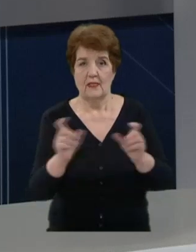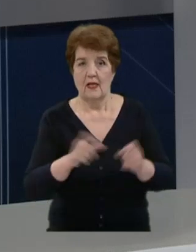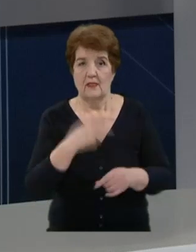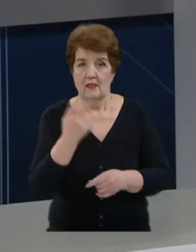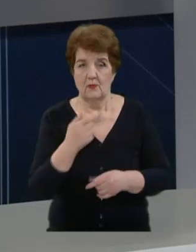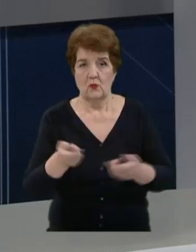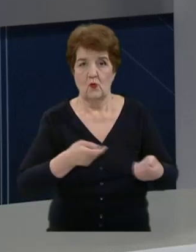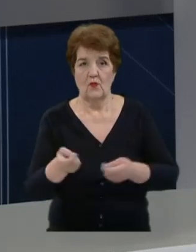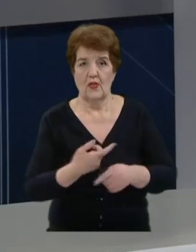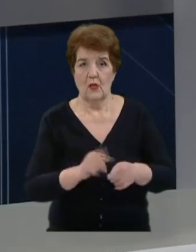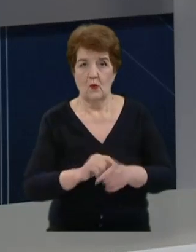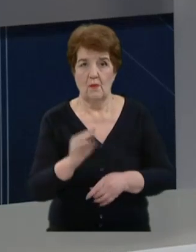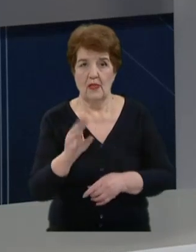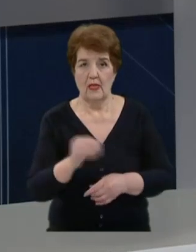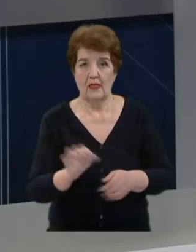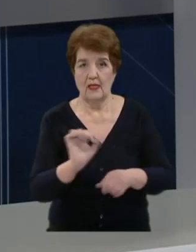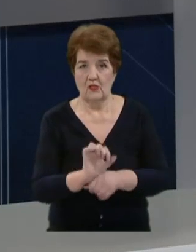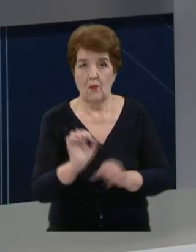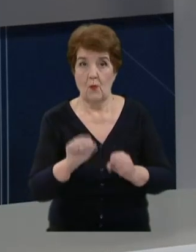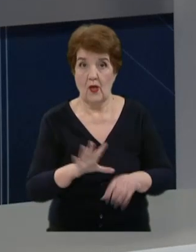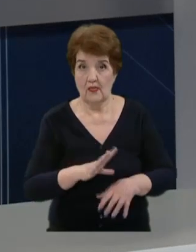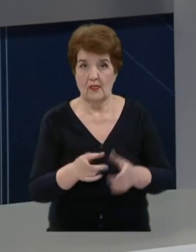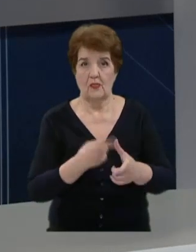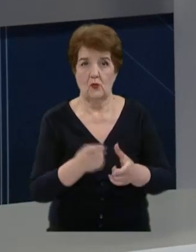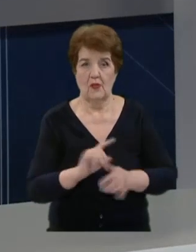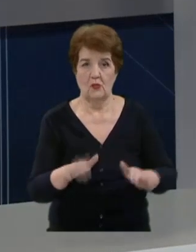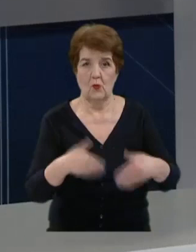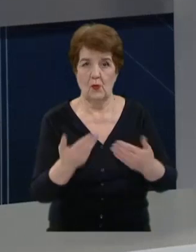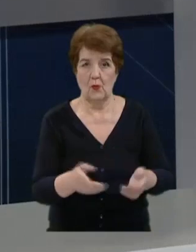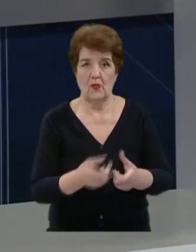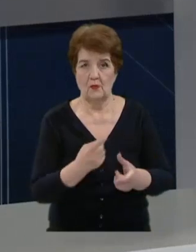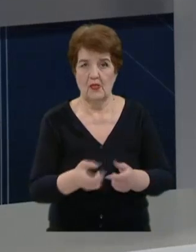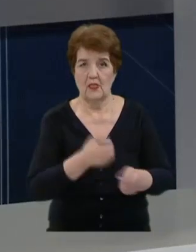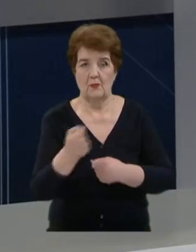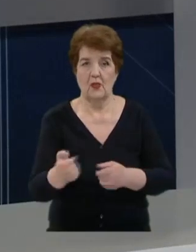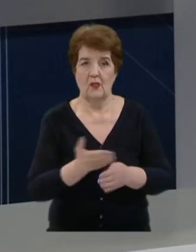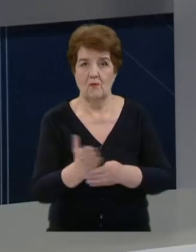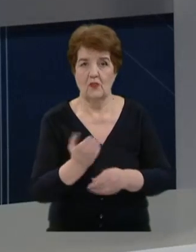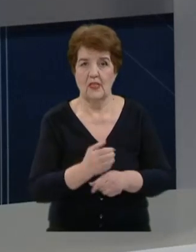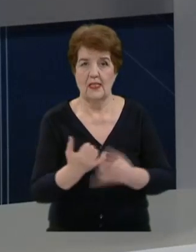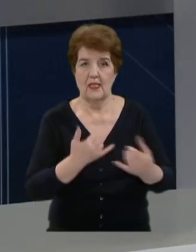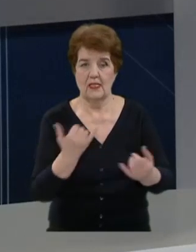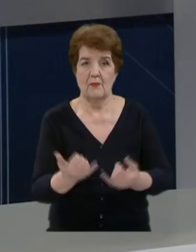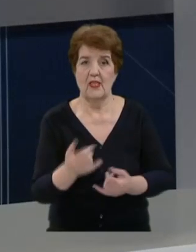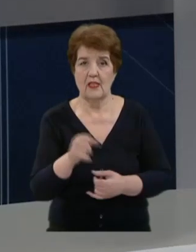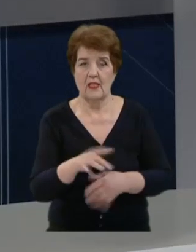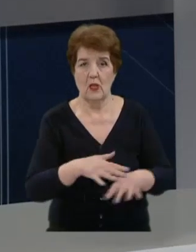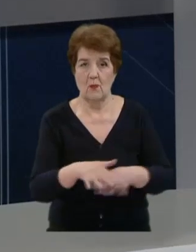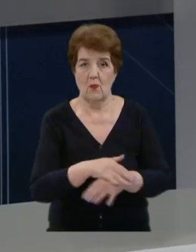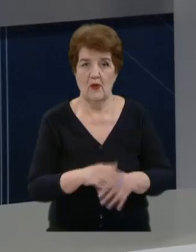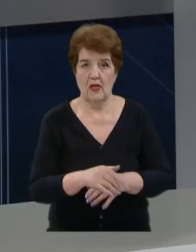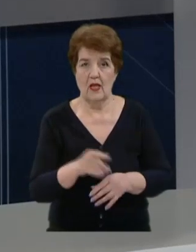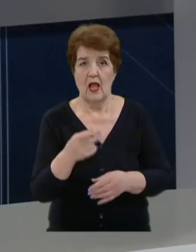decis că guvernul, al cărui mandat a încetat, poate să numească sau să propună pentru numire persoane în funcție de demnitate publică, altele decât